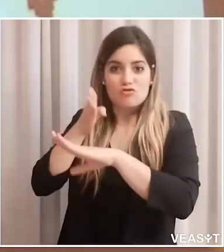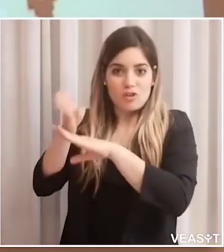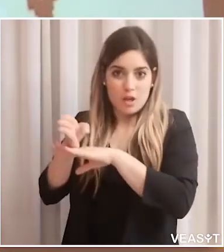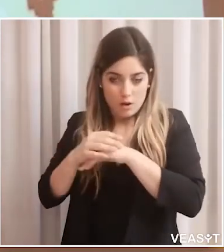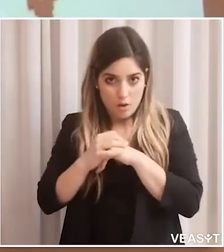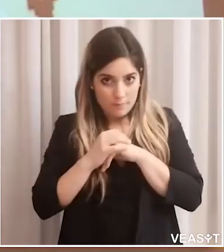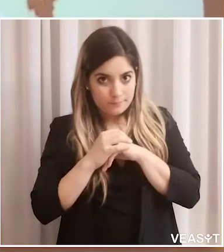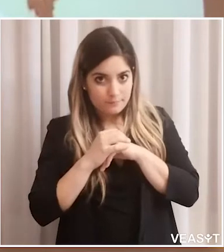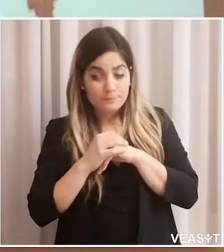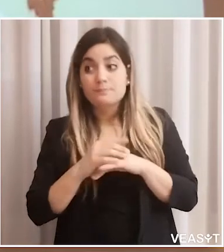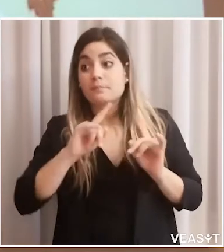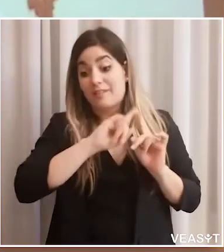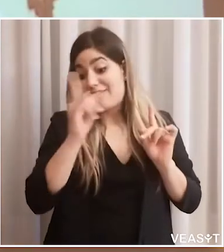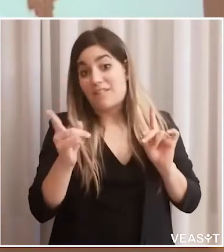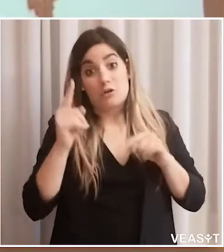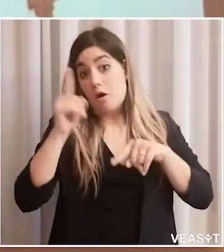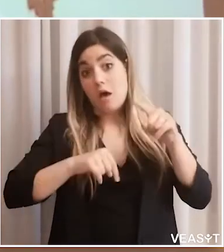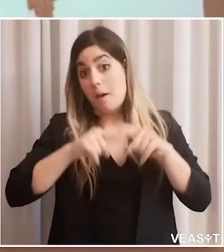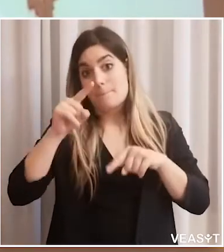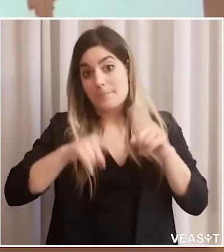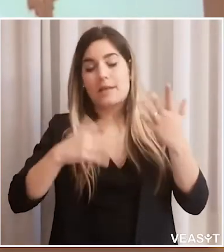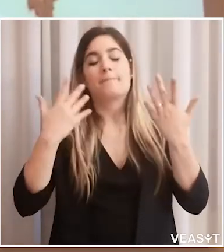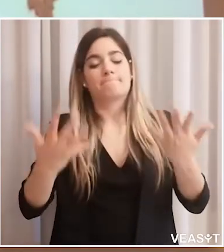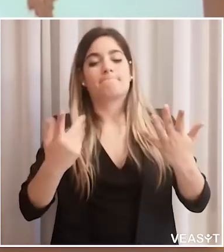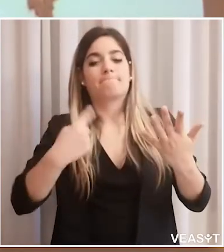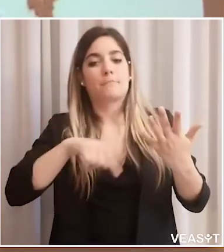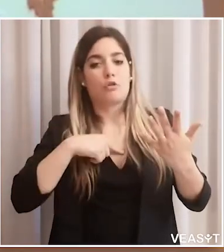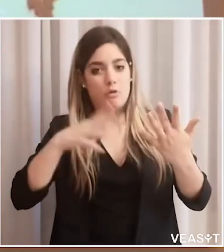altri nelle chiamate per il monitoraggio a l'unicidio.